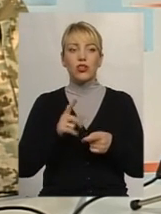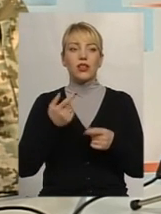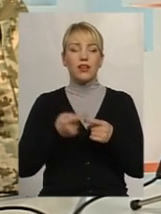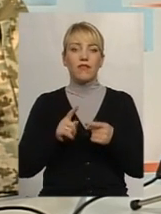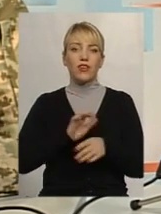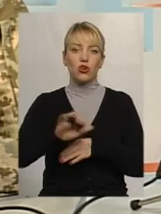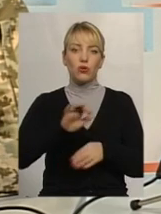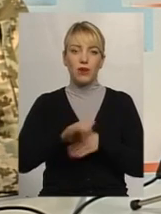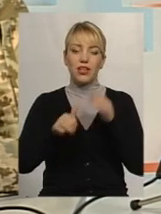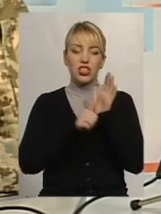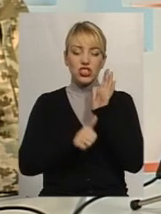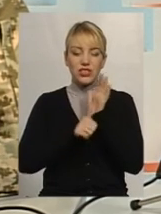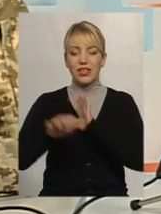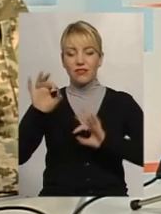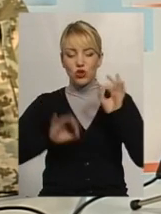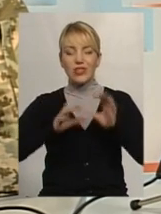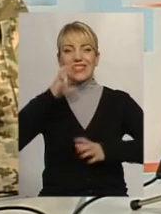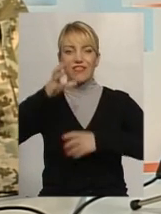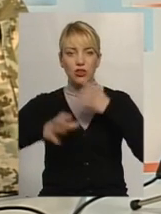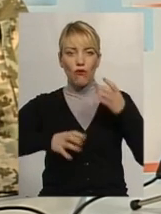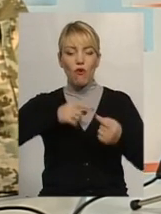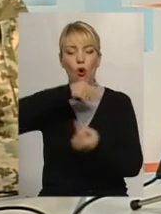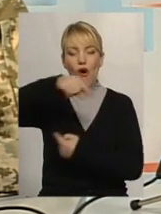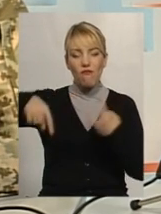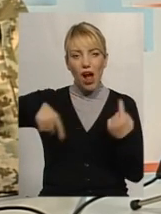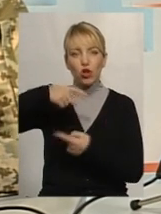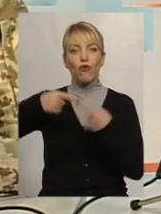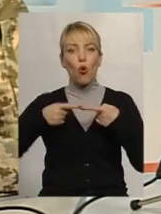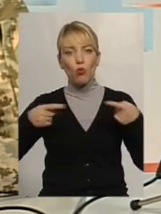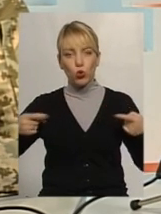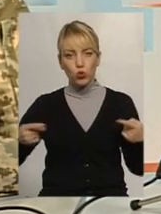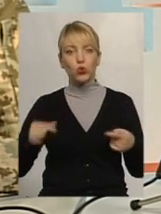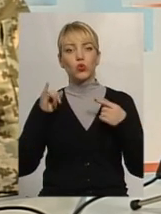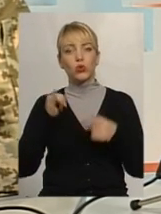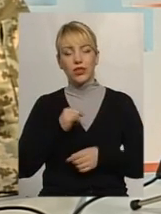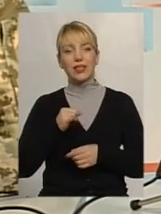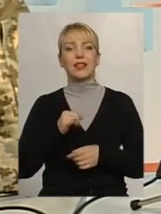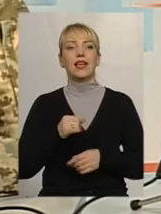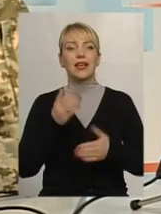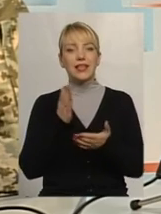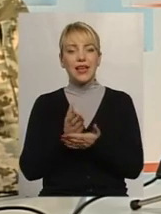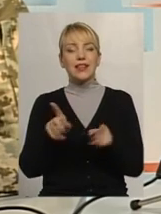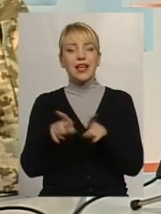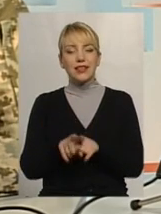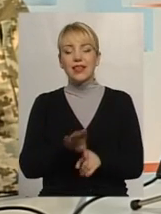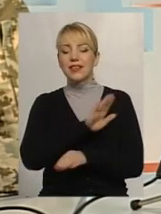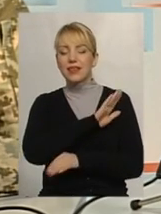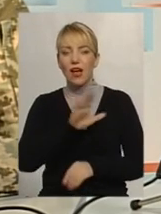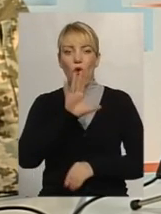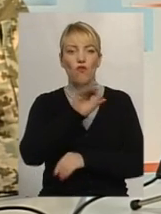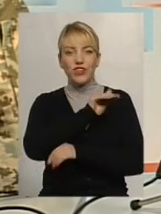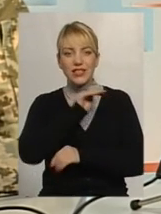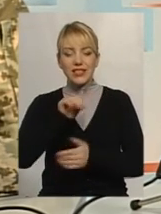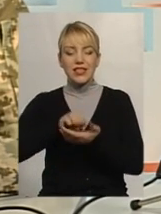60% світового валового продукту. І є такі навіть неофіційні дані,